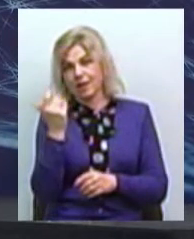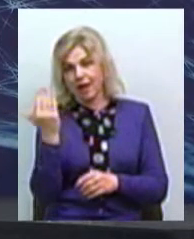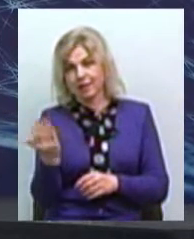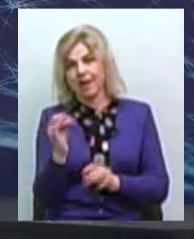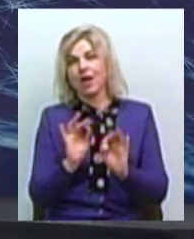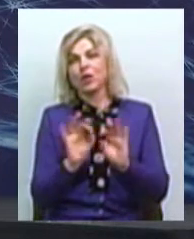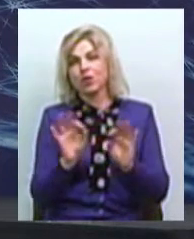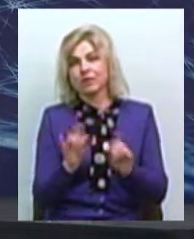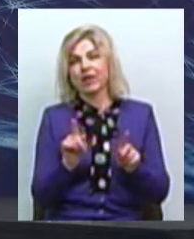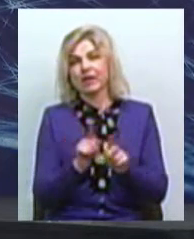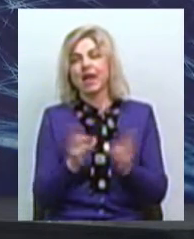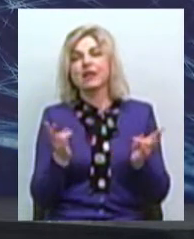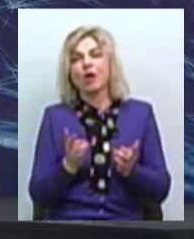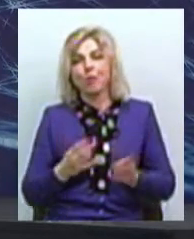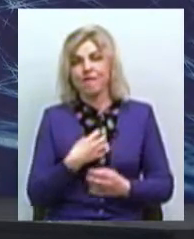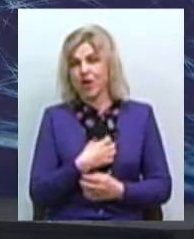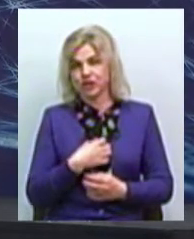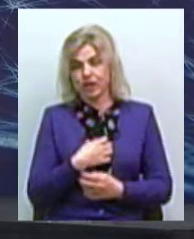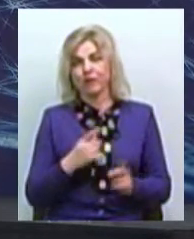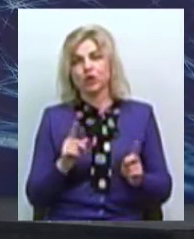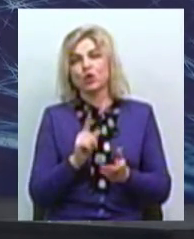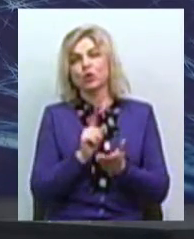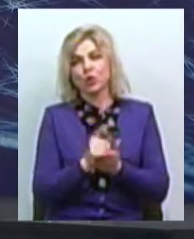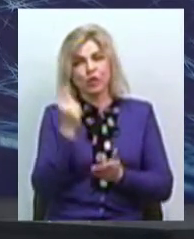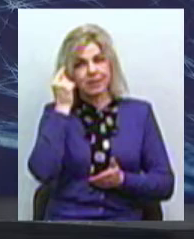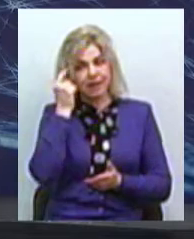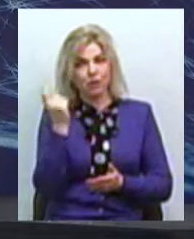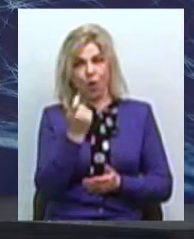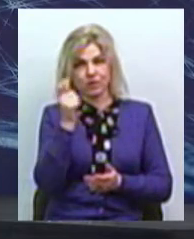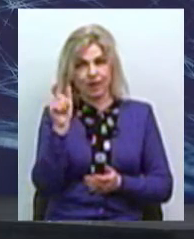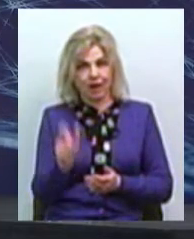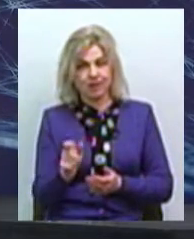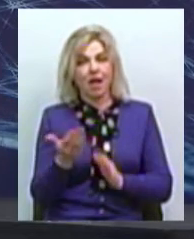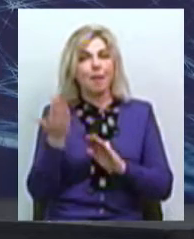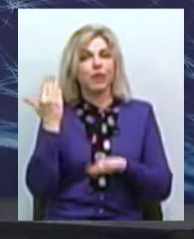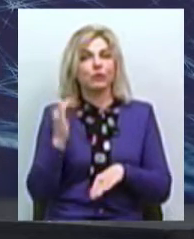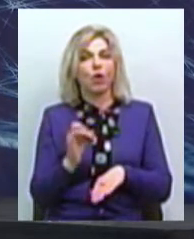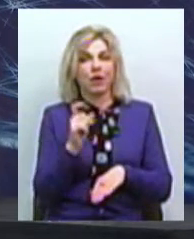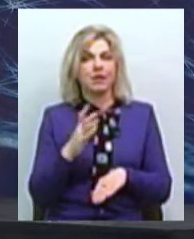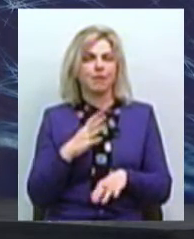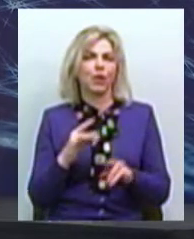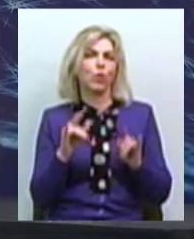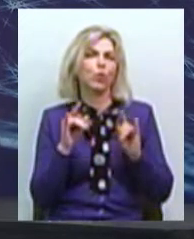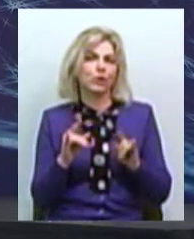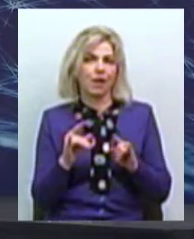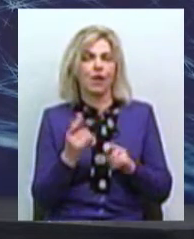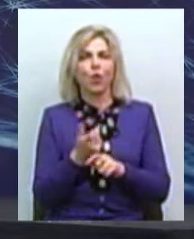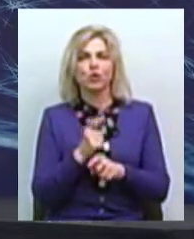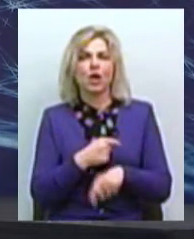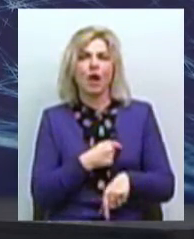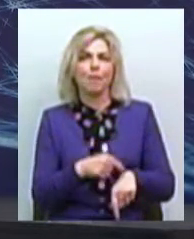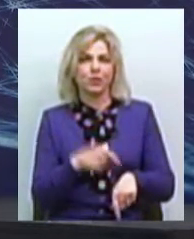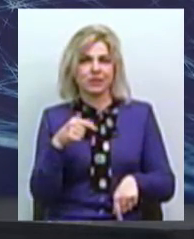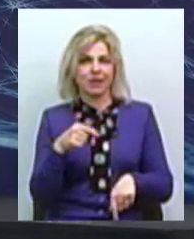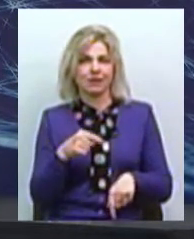розповідаємо такі необхідні, важливі речі, які має знати кожен власник. Це минулого разу було дуже круте і дуже емоційно